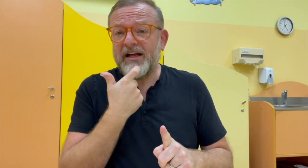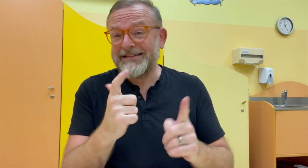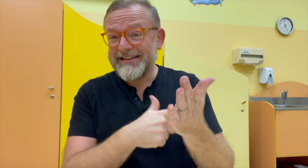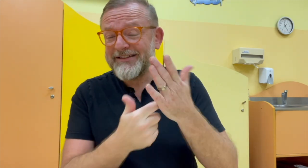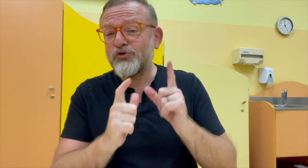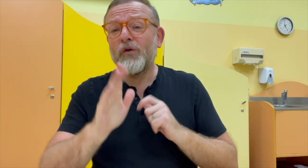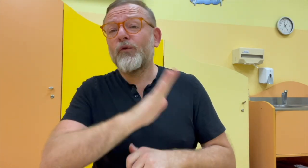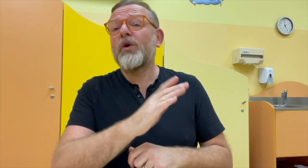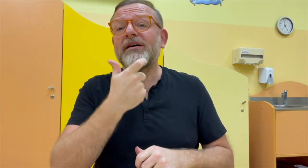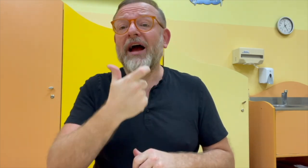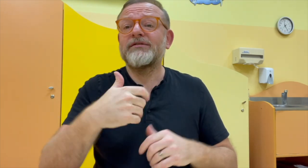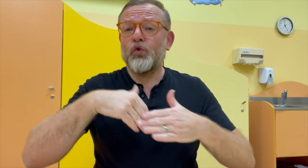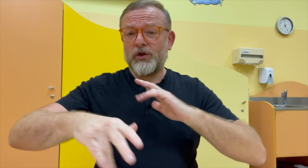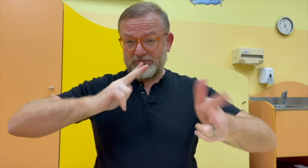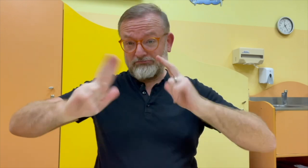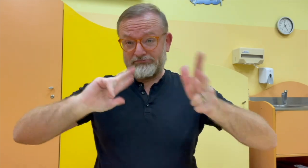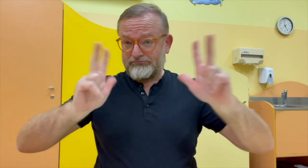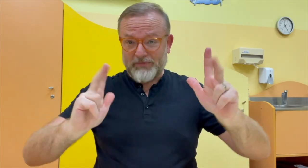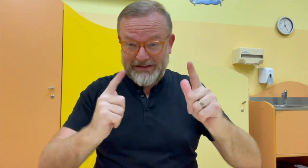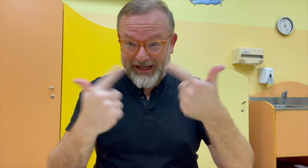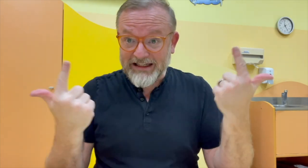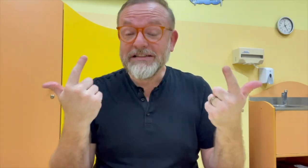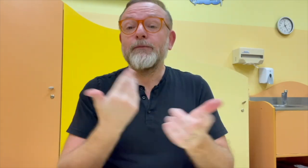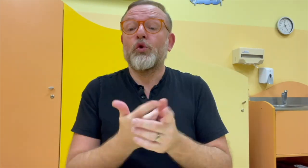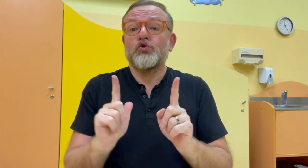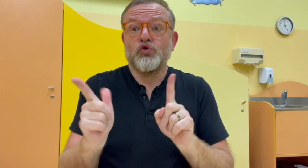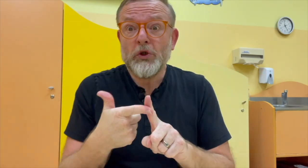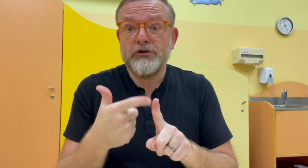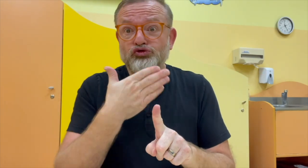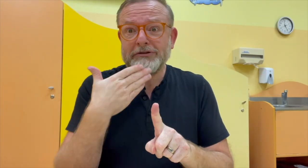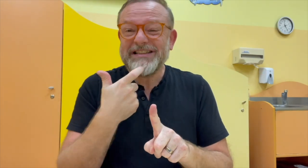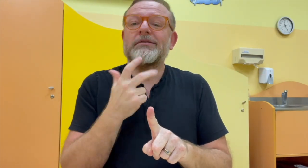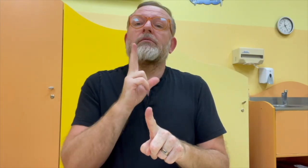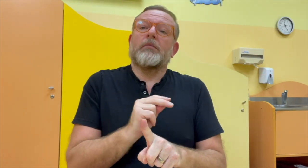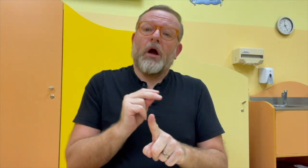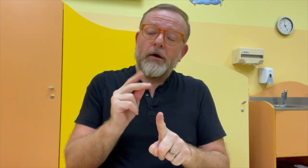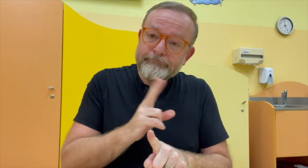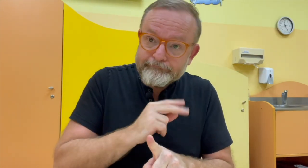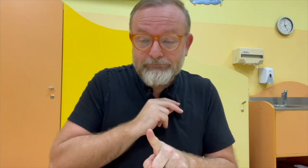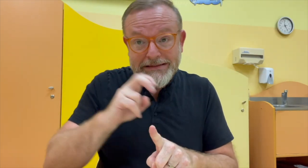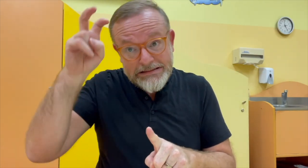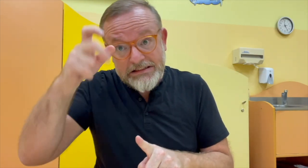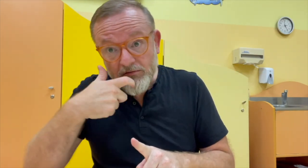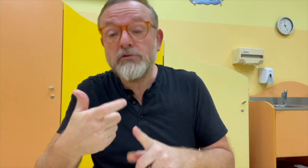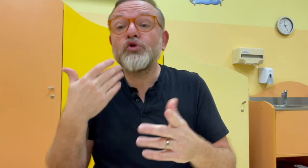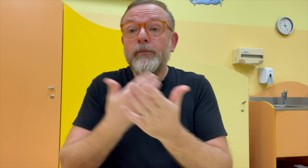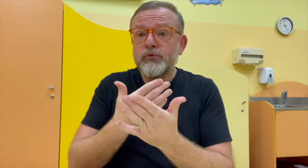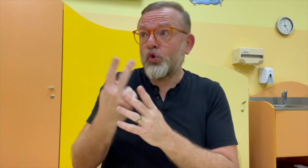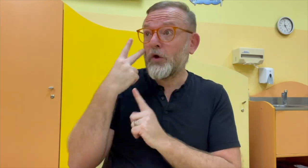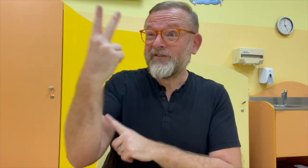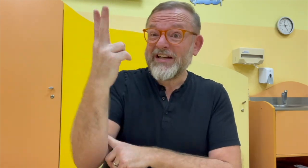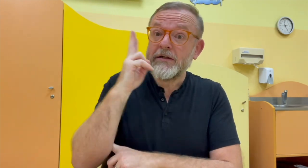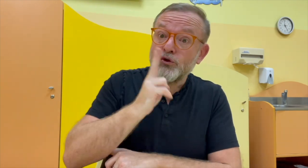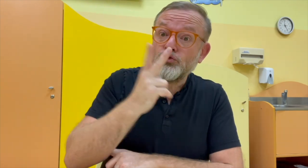Protože není to jejich mateřský jazyk, je to druhý jazyk a je to náročné pro ně